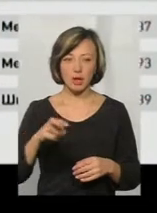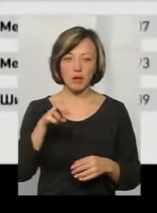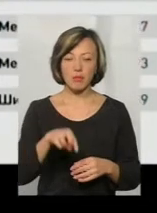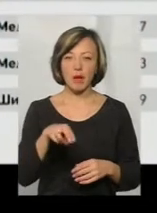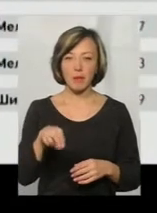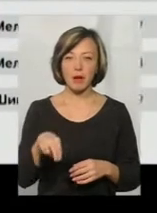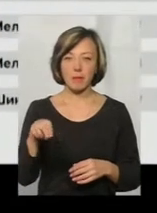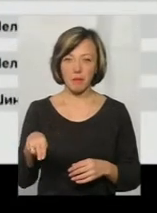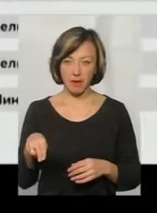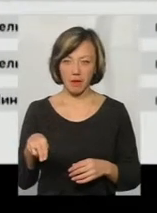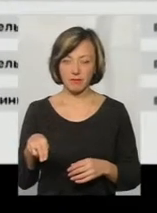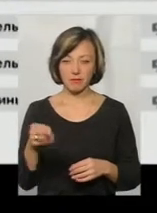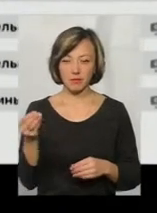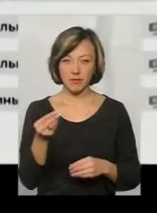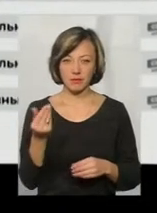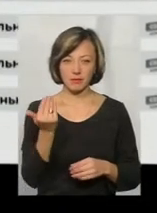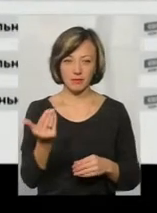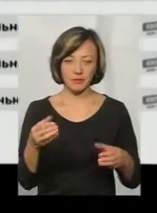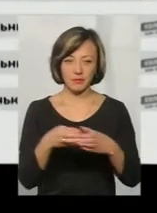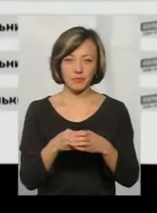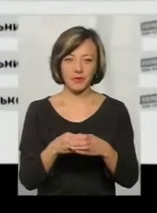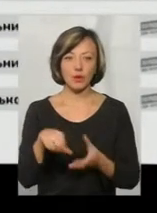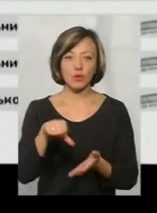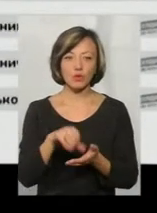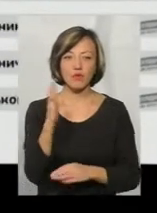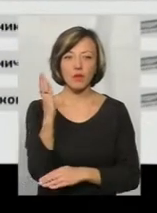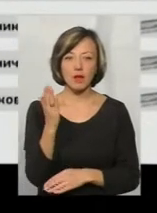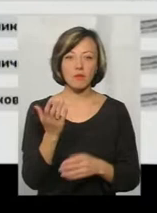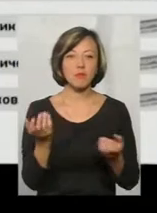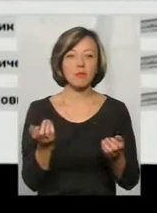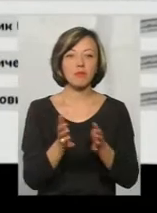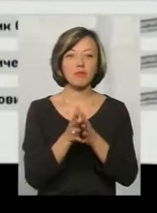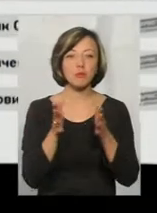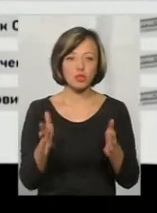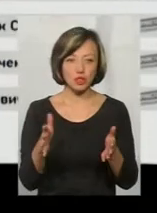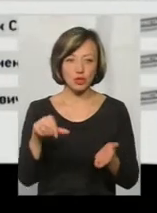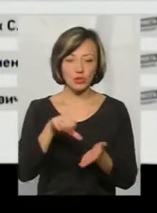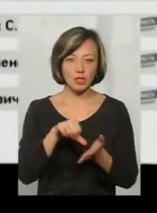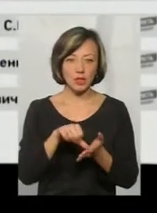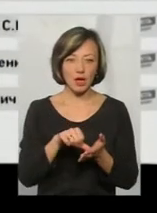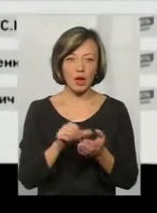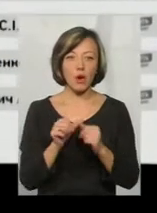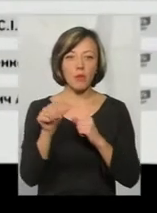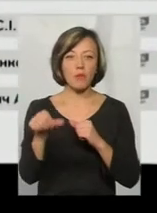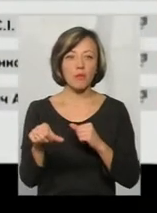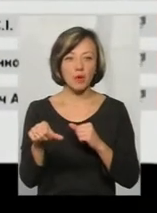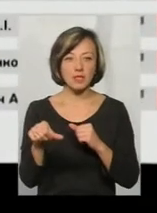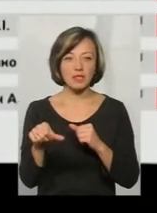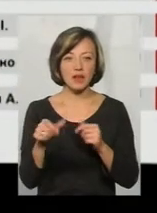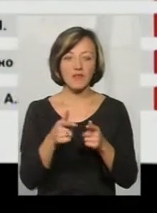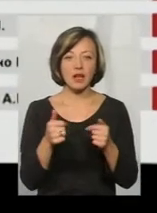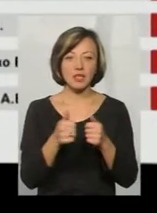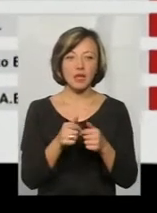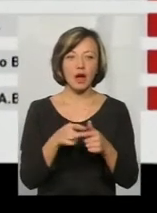«Солідарність». Як бачите, вони участь в голосуваннях брали значно більше, тоді, як позафракційний або